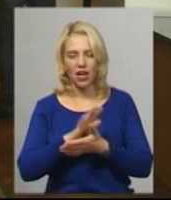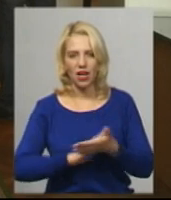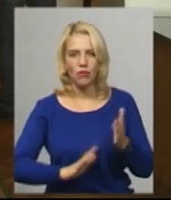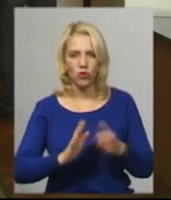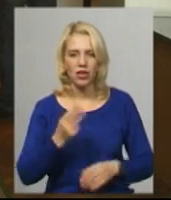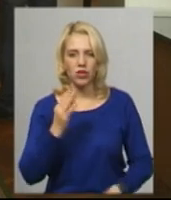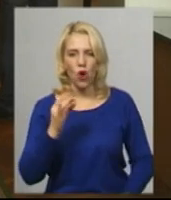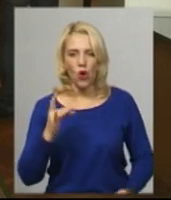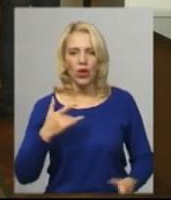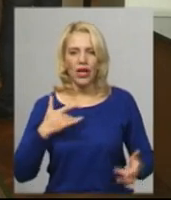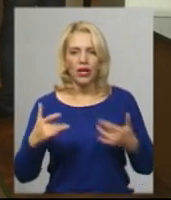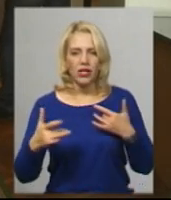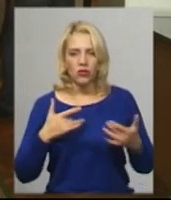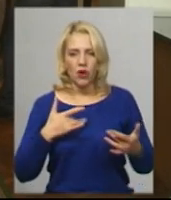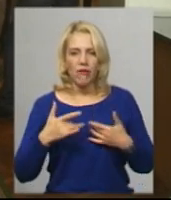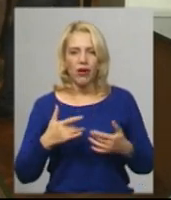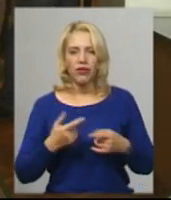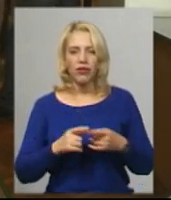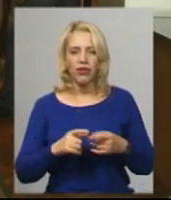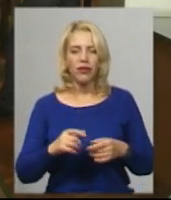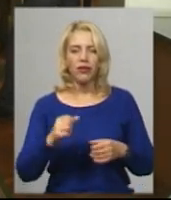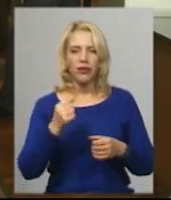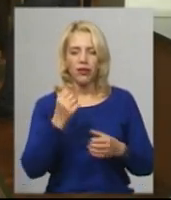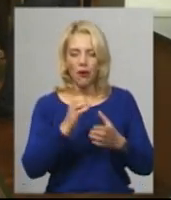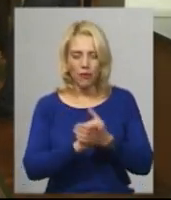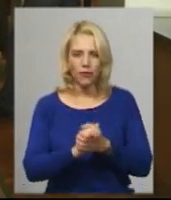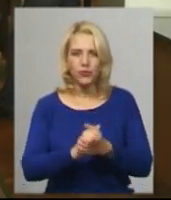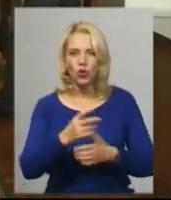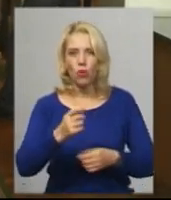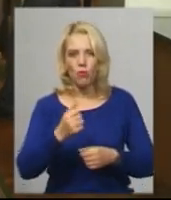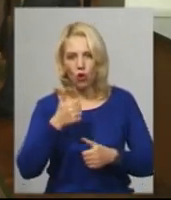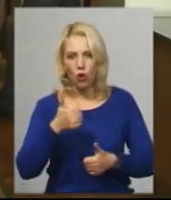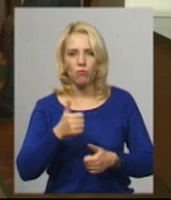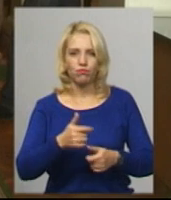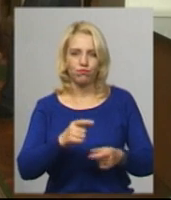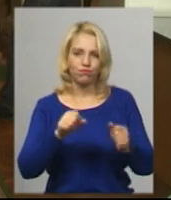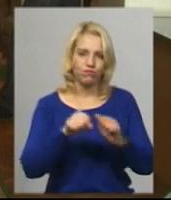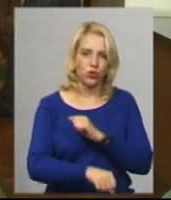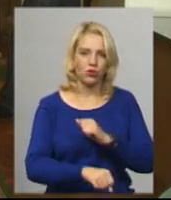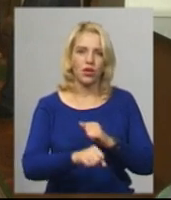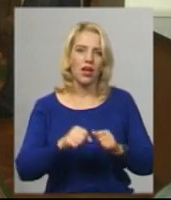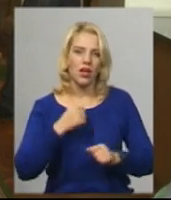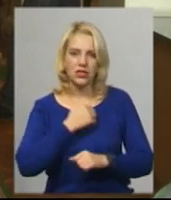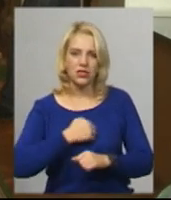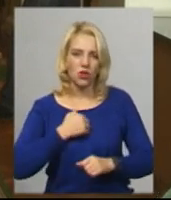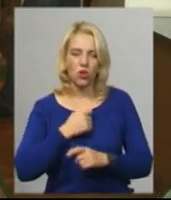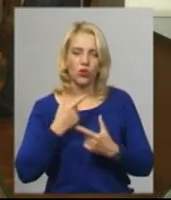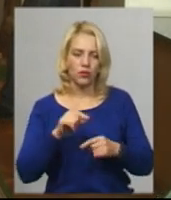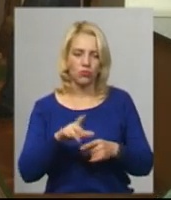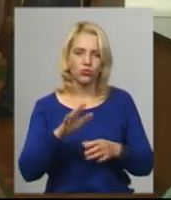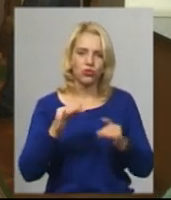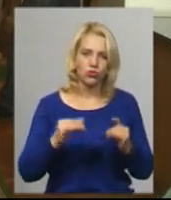театралізоване таке шоу «Добро закохає зло», де буде показана вистава театра «Дзеркала. Історії з коробки».